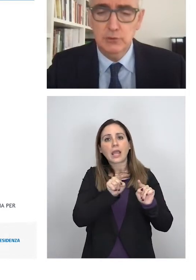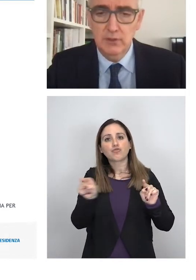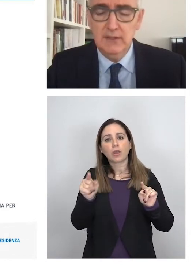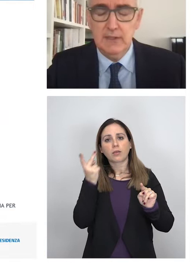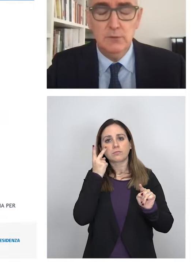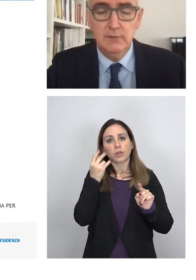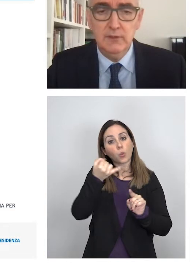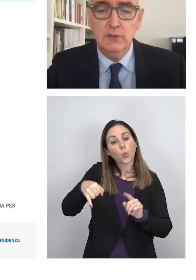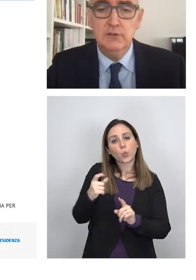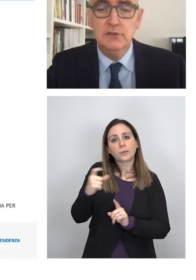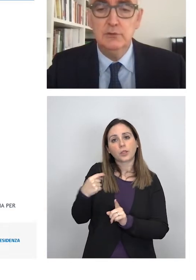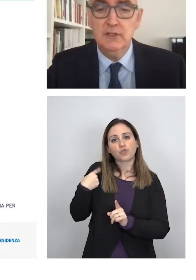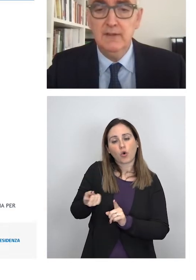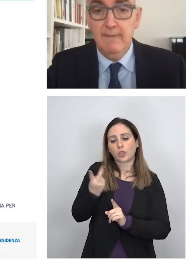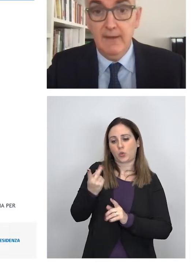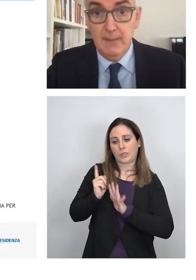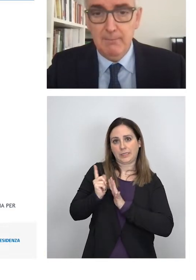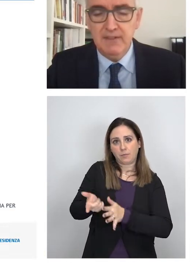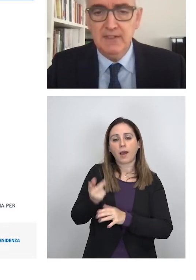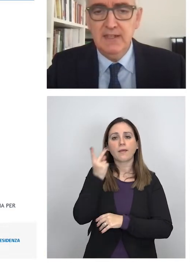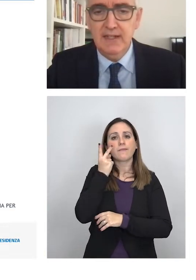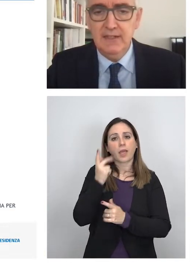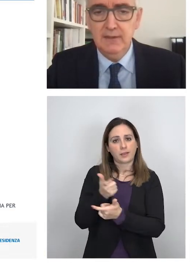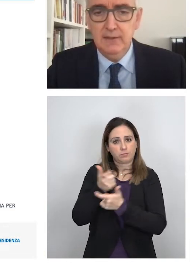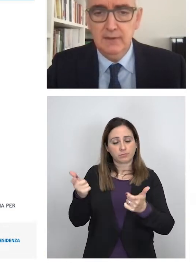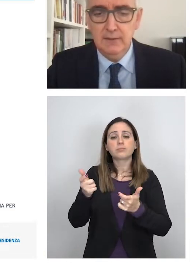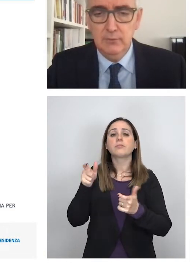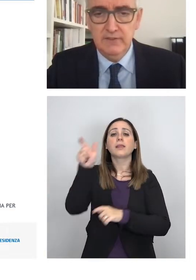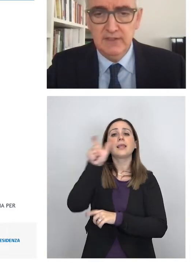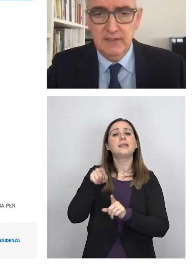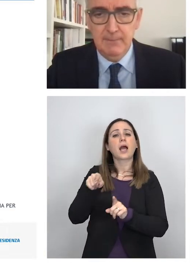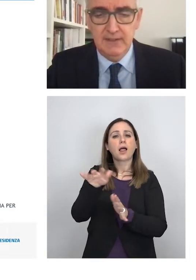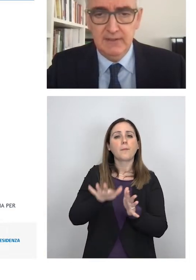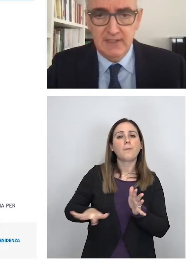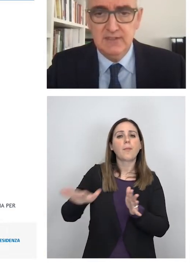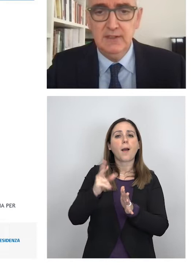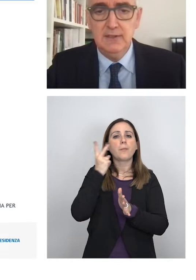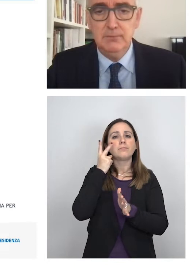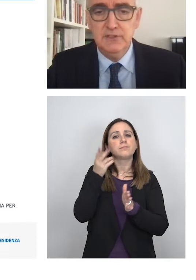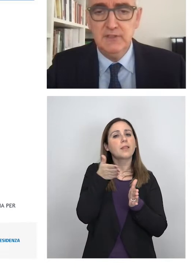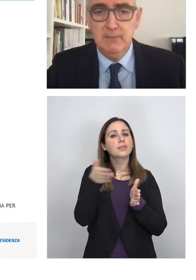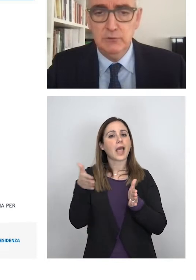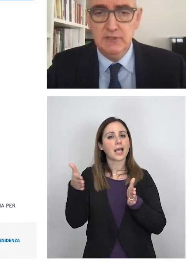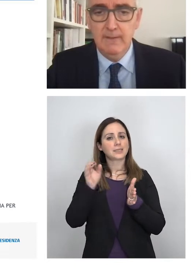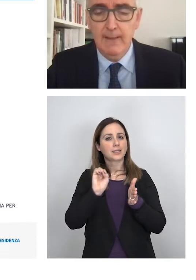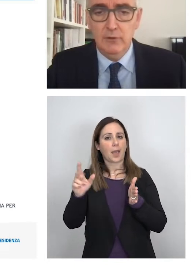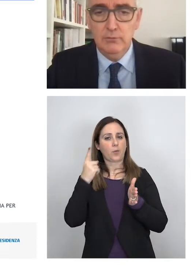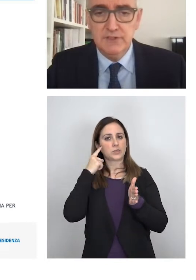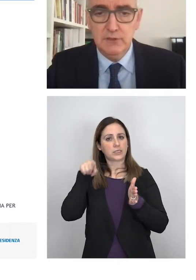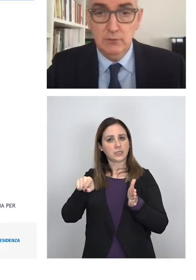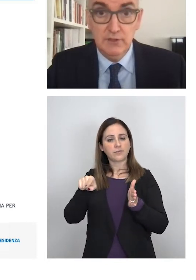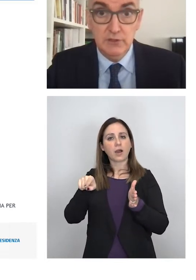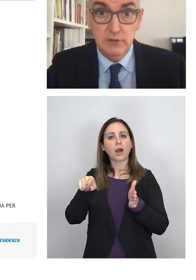ultimi giorni, negli ultimi 14 giorni e la mappa dell'Italia come vedete nella parte destra della diapositiva mostra